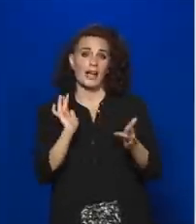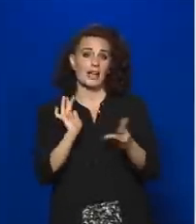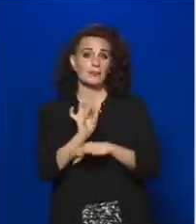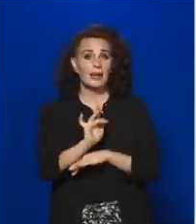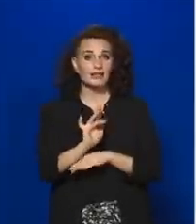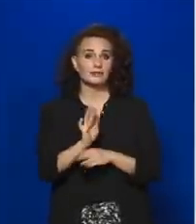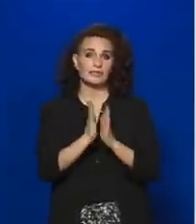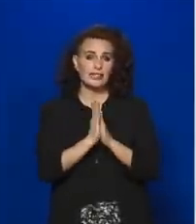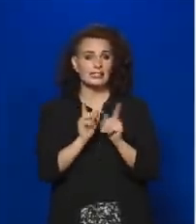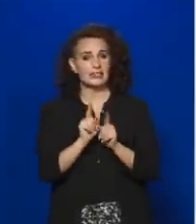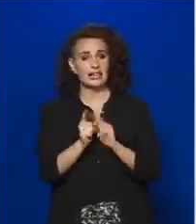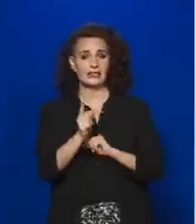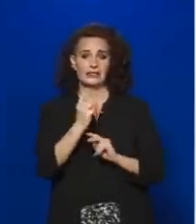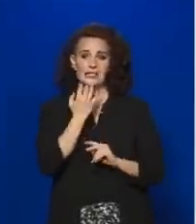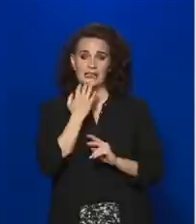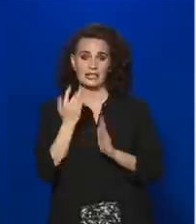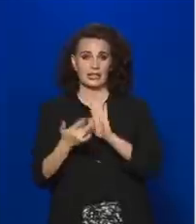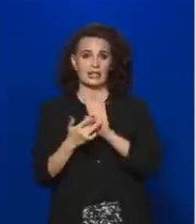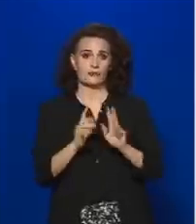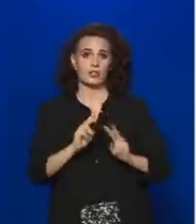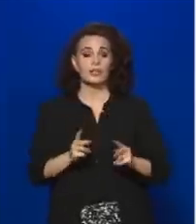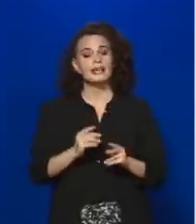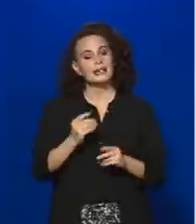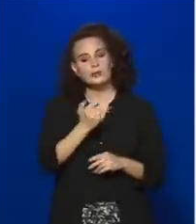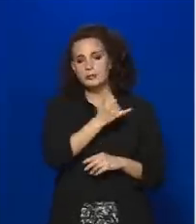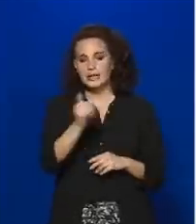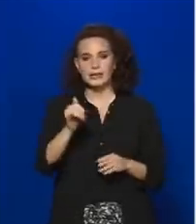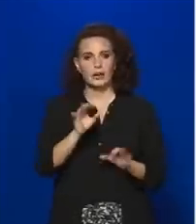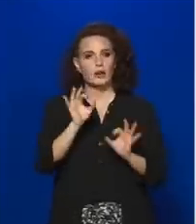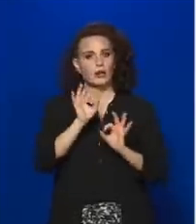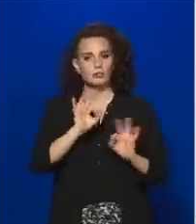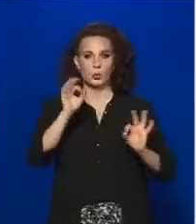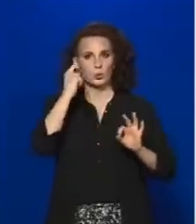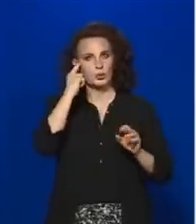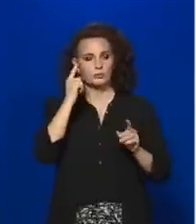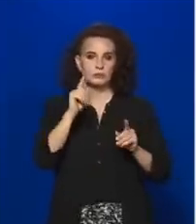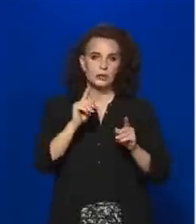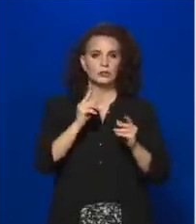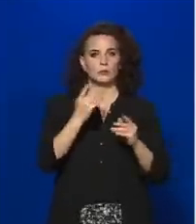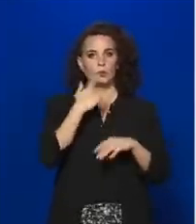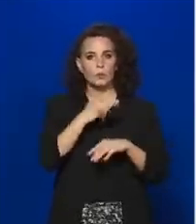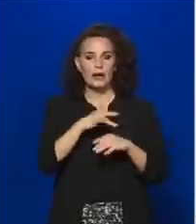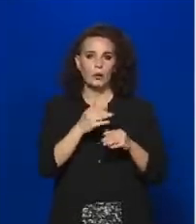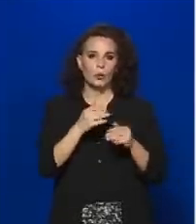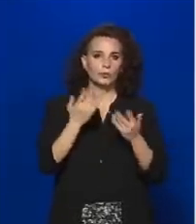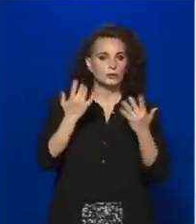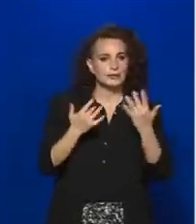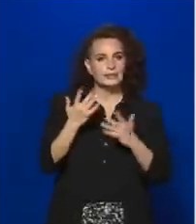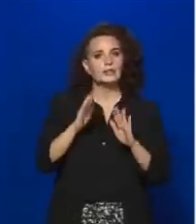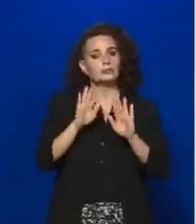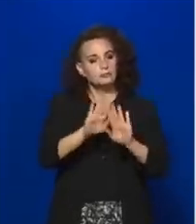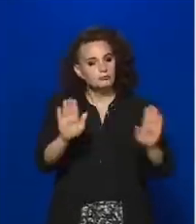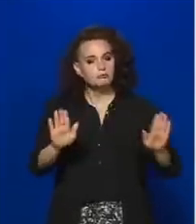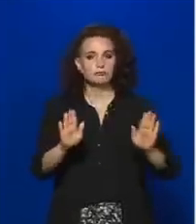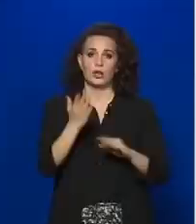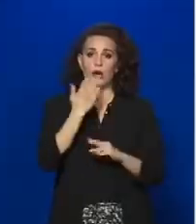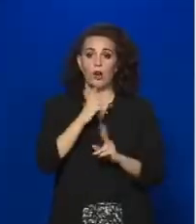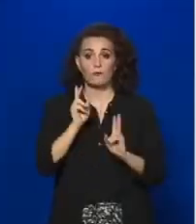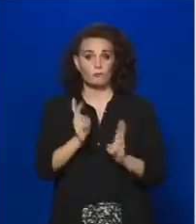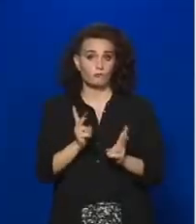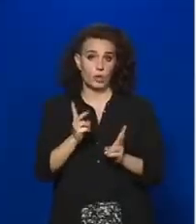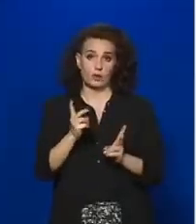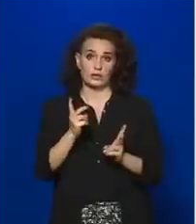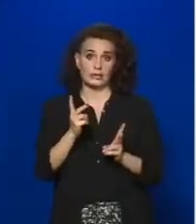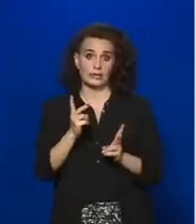mindenkinek a józan mérlegelésére szeretnék apelálni a gazdasági életben is egy ilyen helyzetben, hogyha valaki elmegy